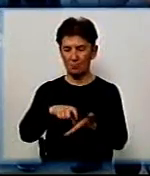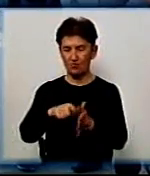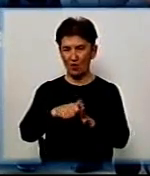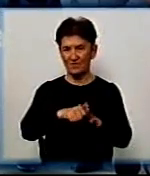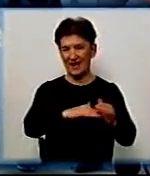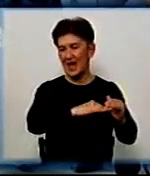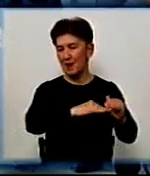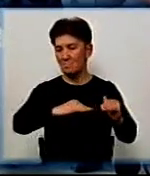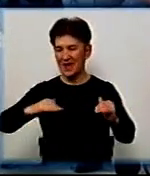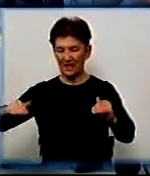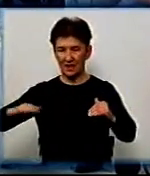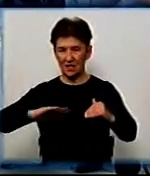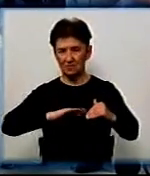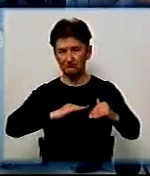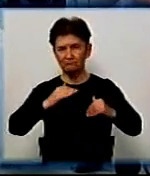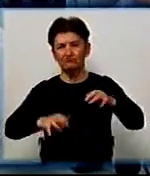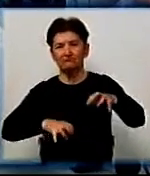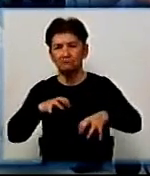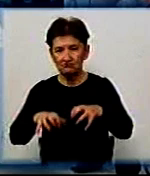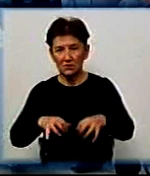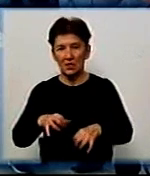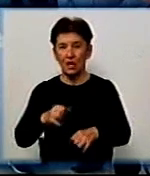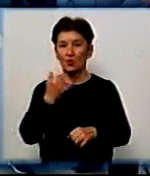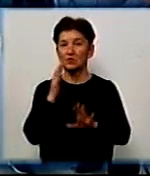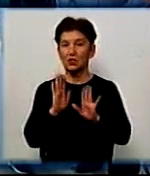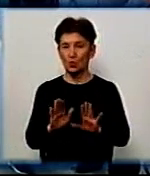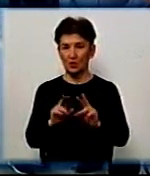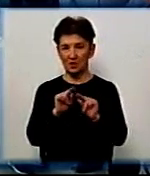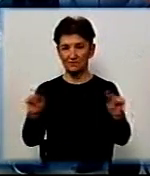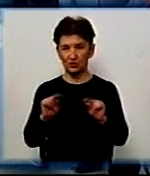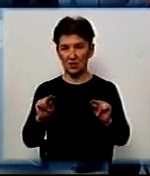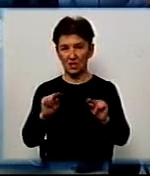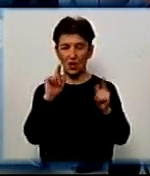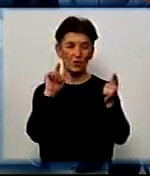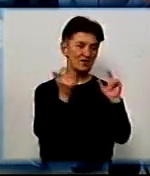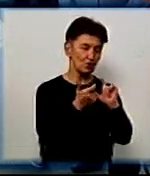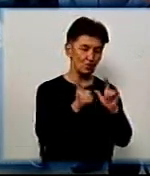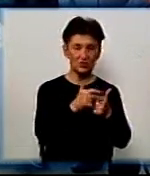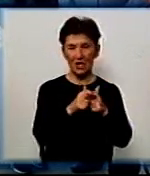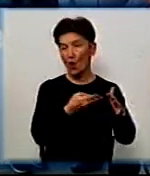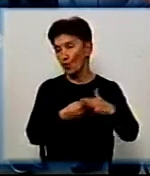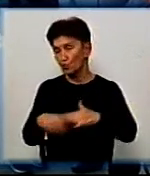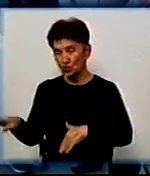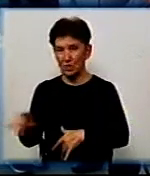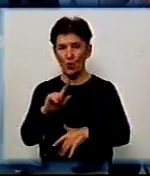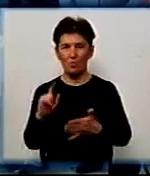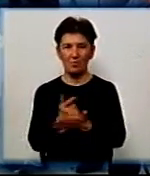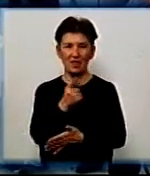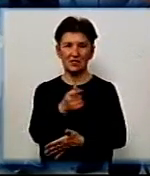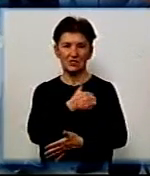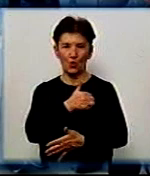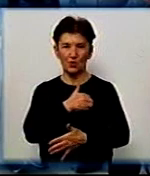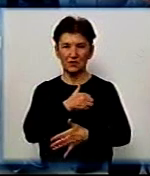зробили заваження, вони розбіглись по класам. Тільки вчителі пройшли або відвернулися, вони знову намагалися вилізти на перила,